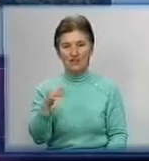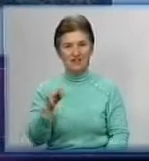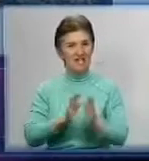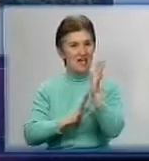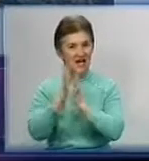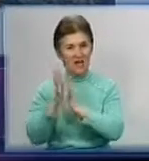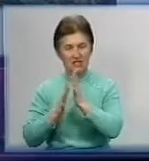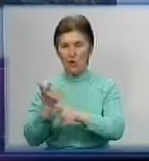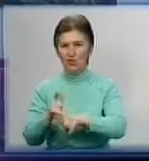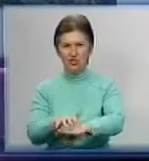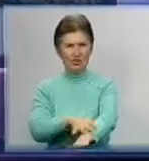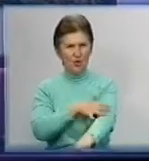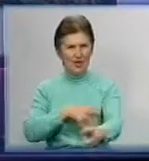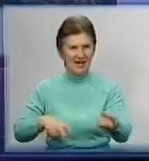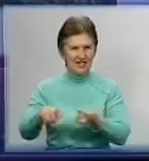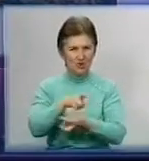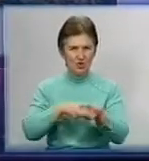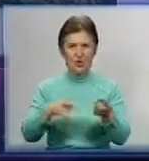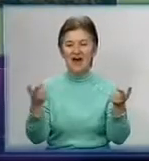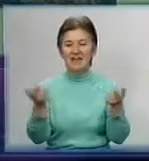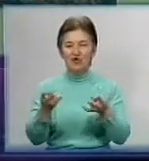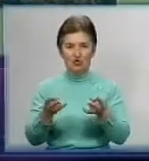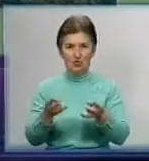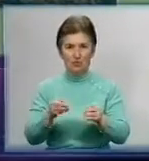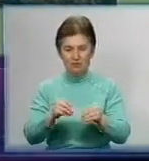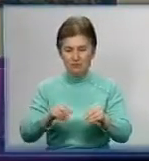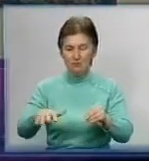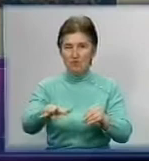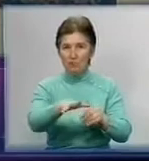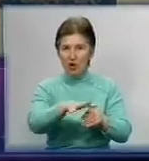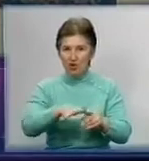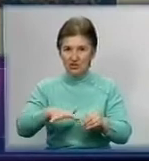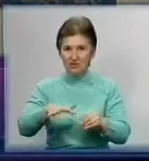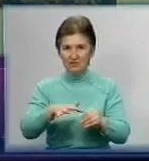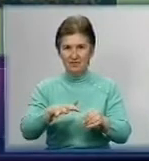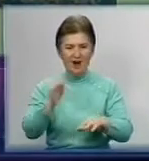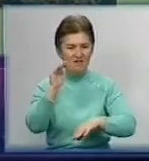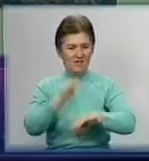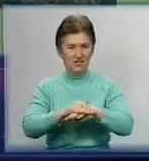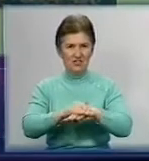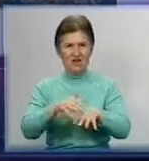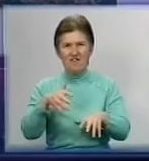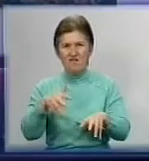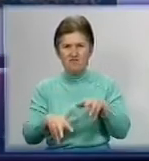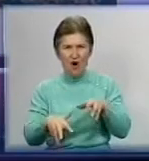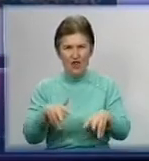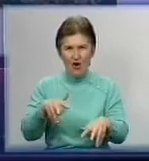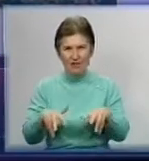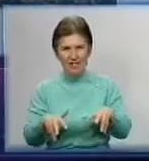довго ми шукали ось цю потрібну кочку. Практично в болоті це все знаходилося.